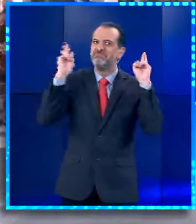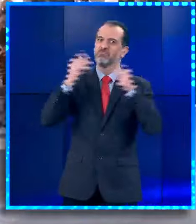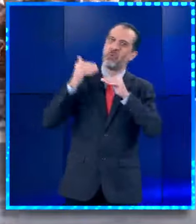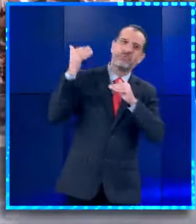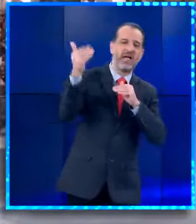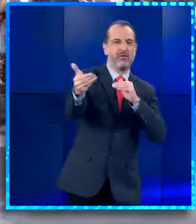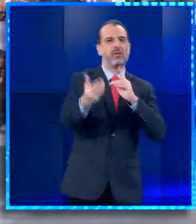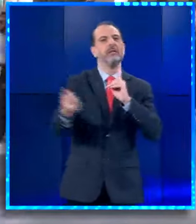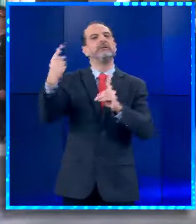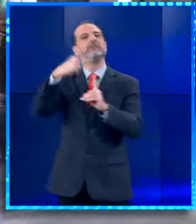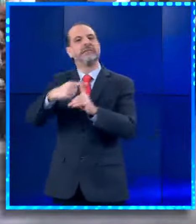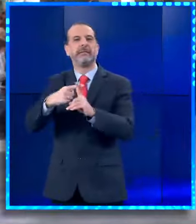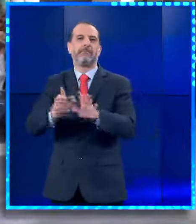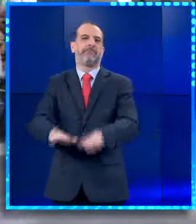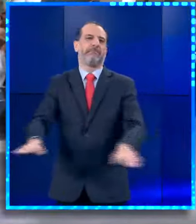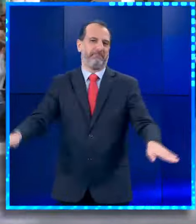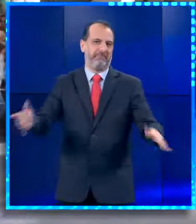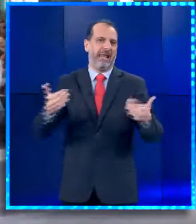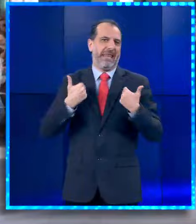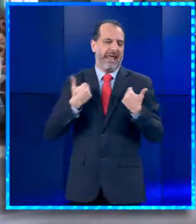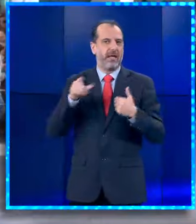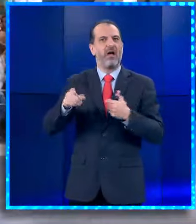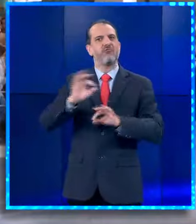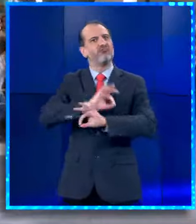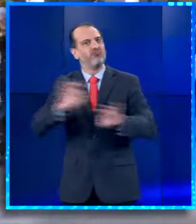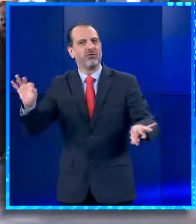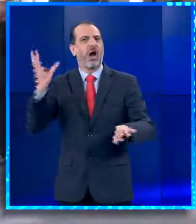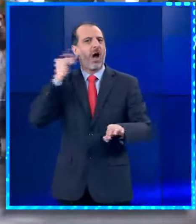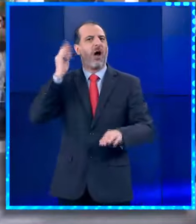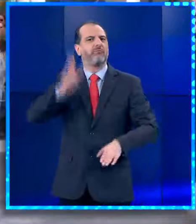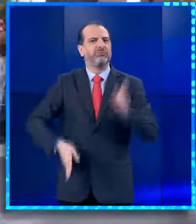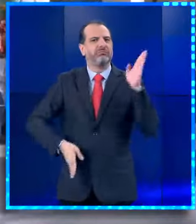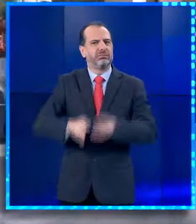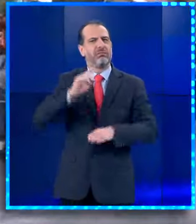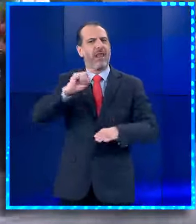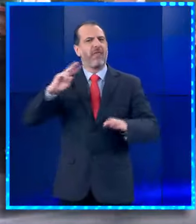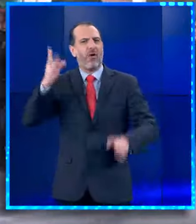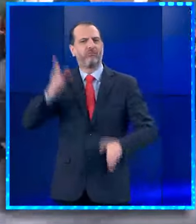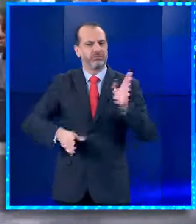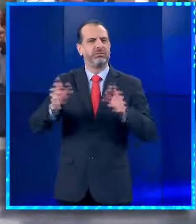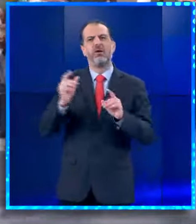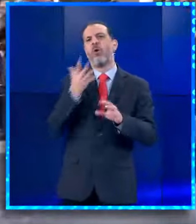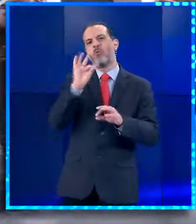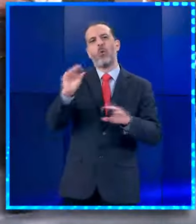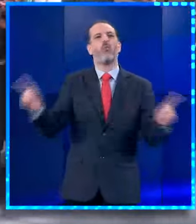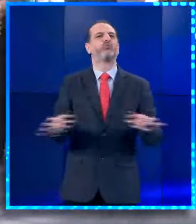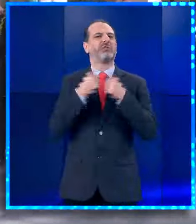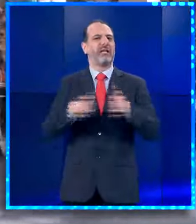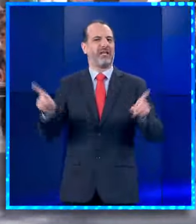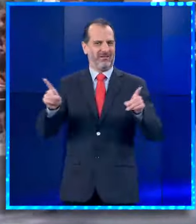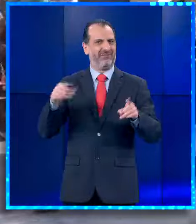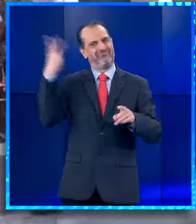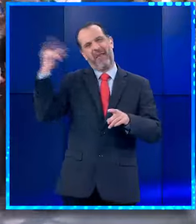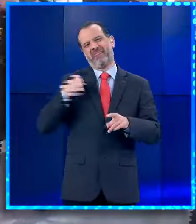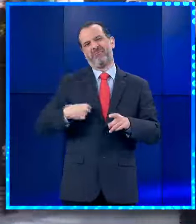τους. Τις εντυπώσεις έκλεσαν οι λοιπούτιοι μαθητές που βρήκαν τον βηματισμό τους σωστά με τη βοήθεια της μπάντας του Δήμου